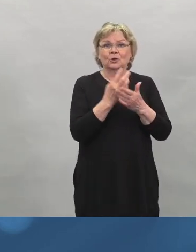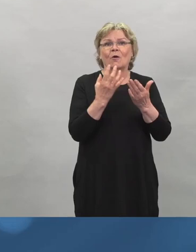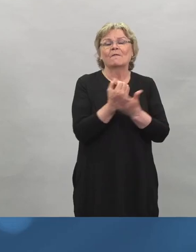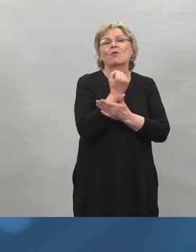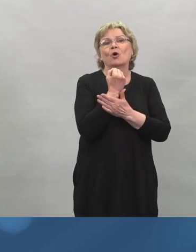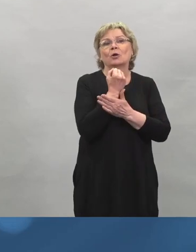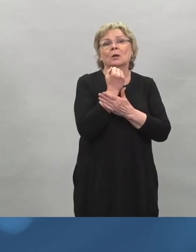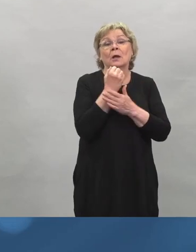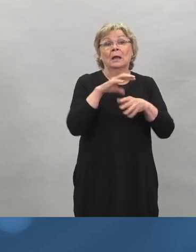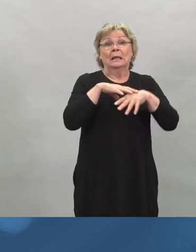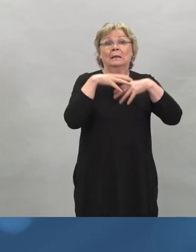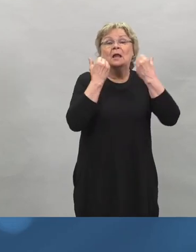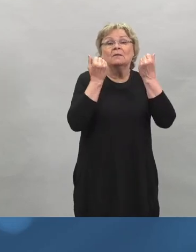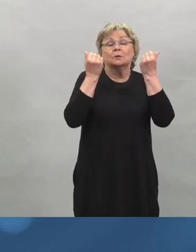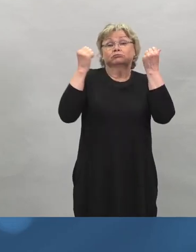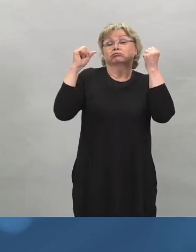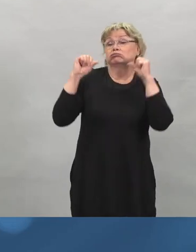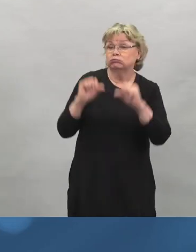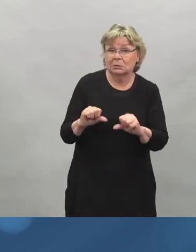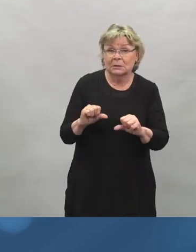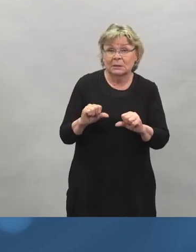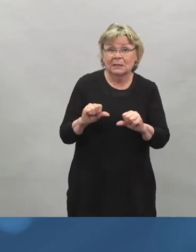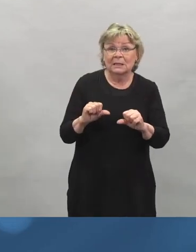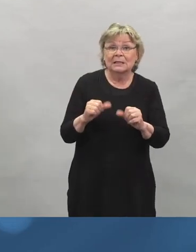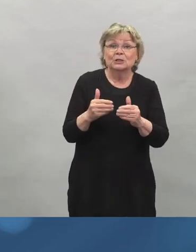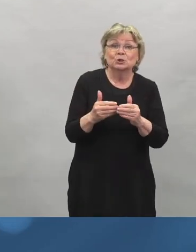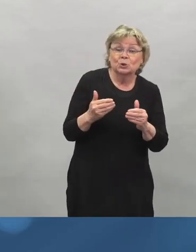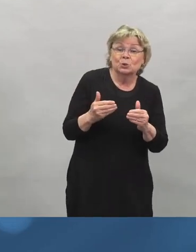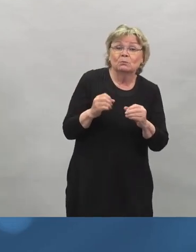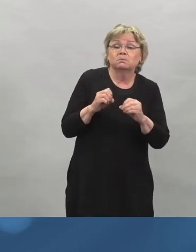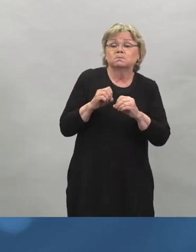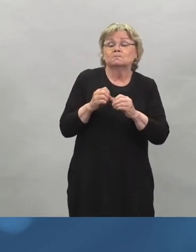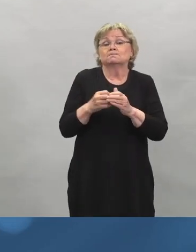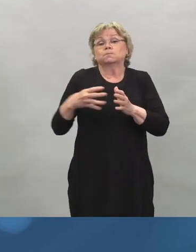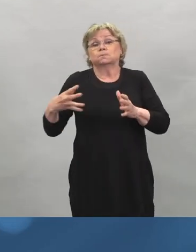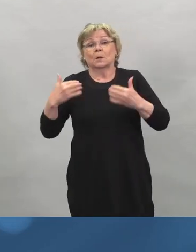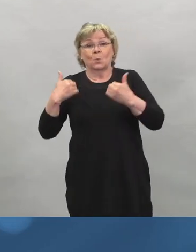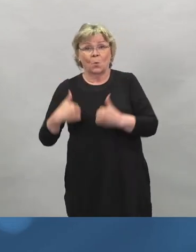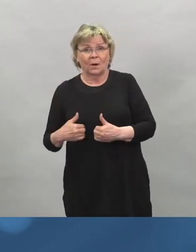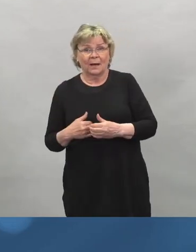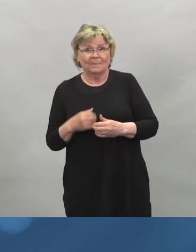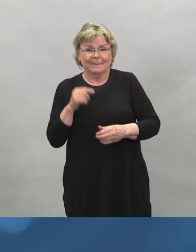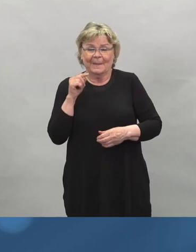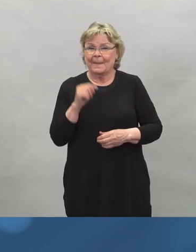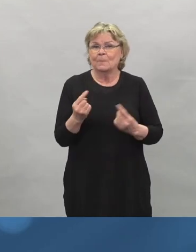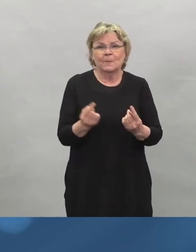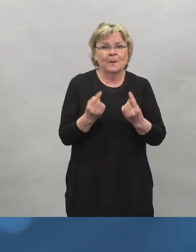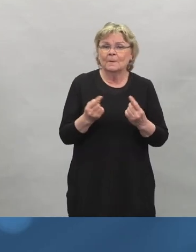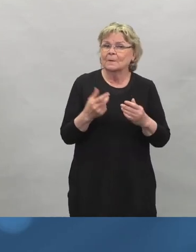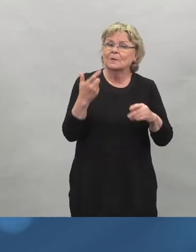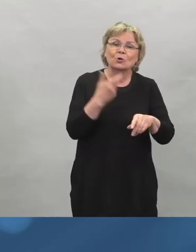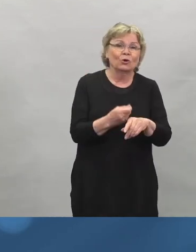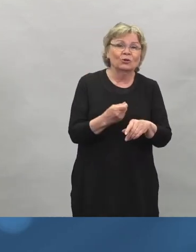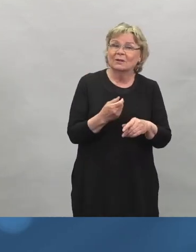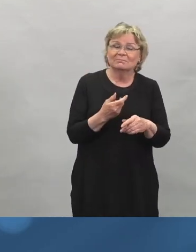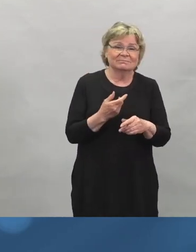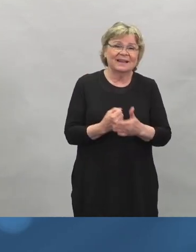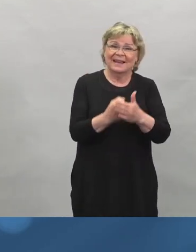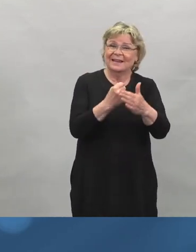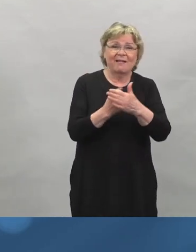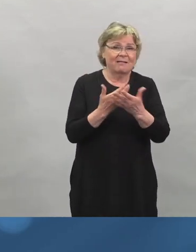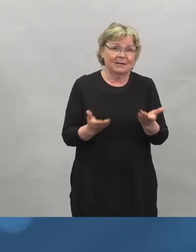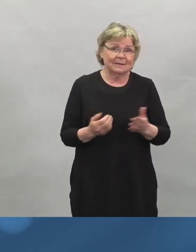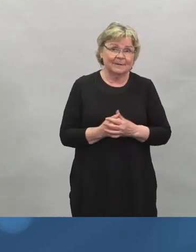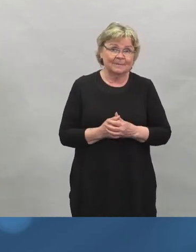epätasapainoon ja hän menehtyy siihen, niin tällaisissa tilanteissa rokottaminen ei kannata. Toki tietysti nämä